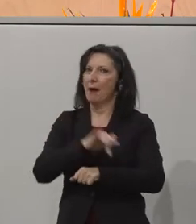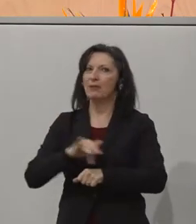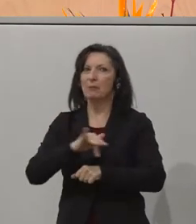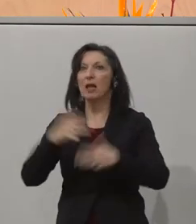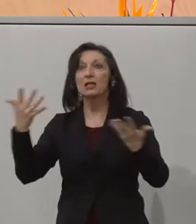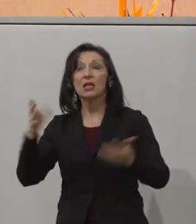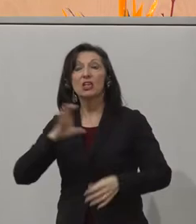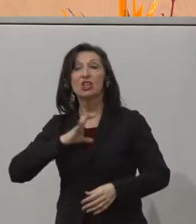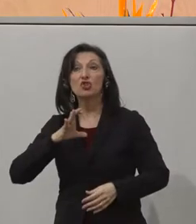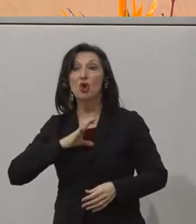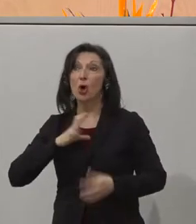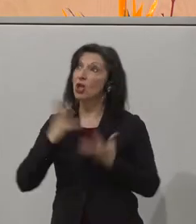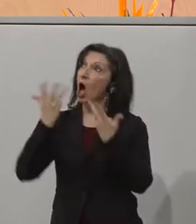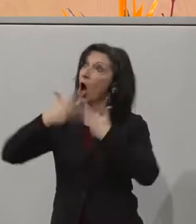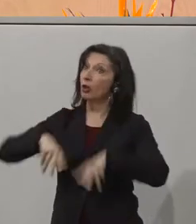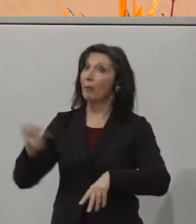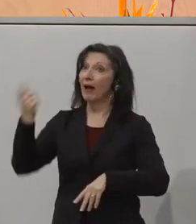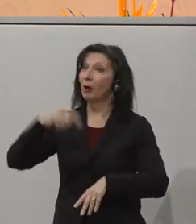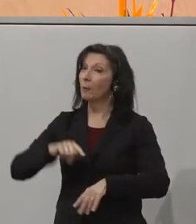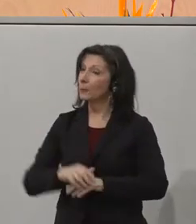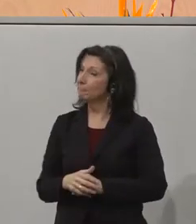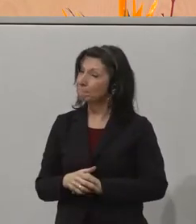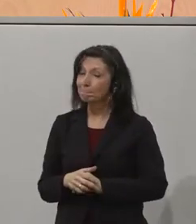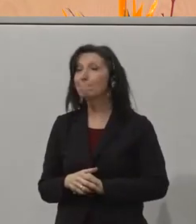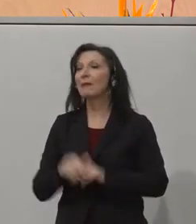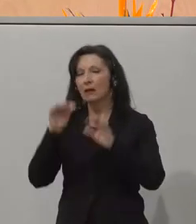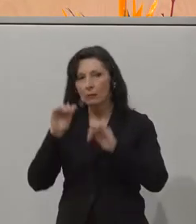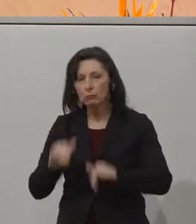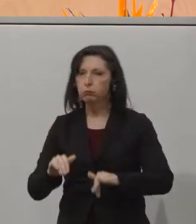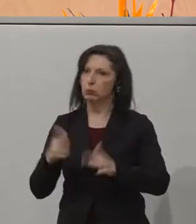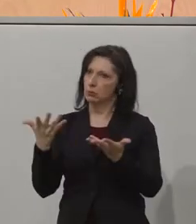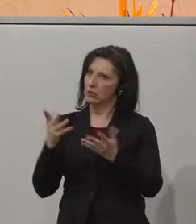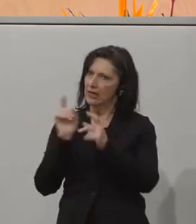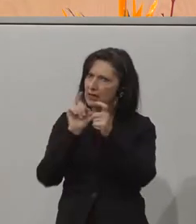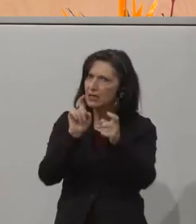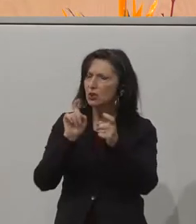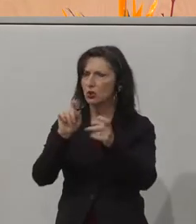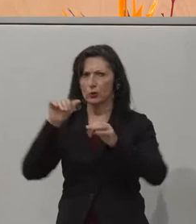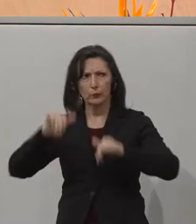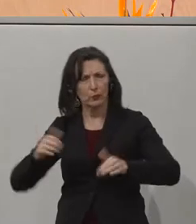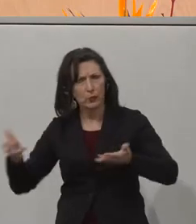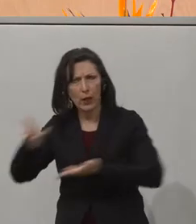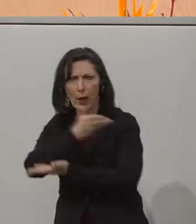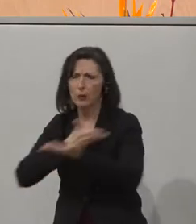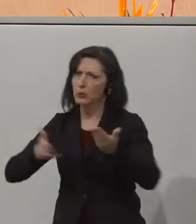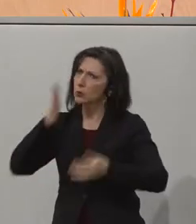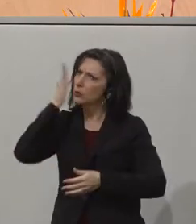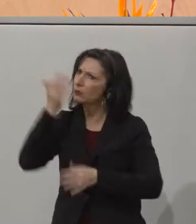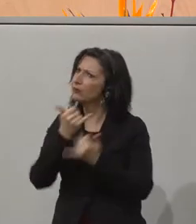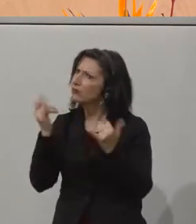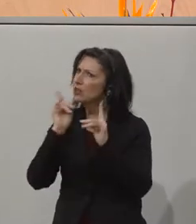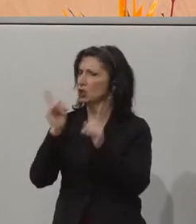selbst. Ich glaube, wir brauchen eine breite gesellschaftliche Debatte, wie wir in Zukunft arbeiten und leben wollen. Da geht es auch natürlich um die Entscheidungen